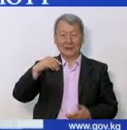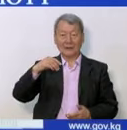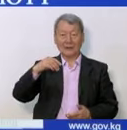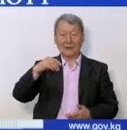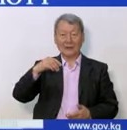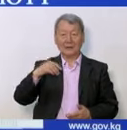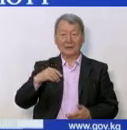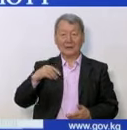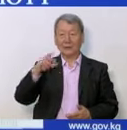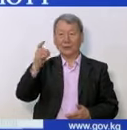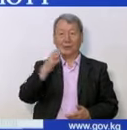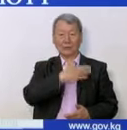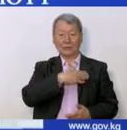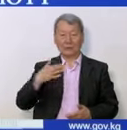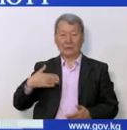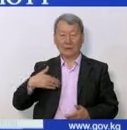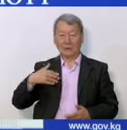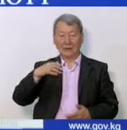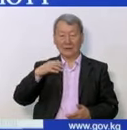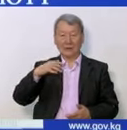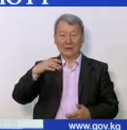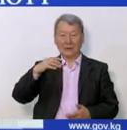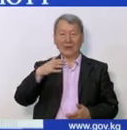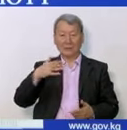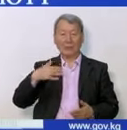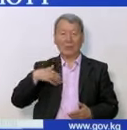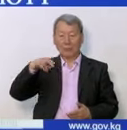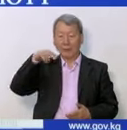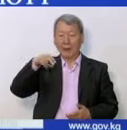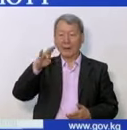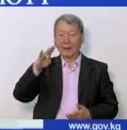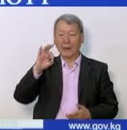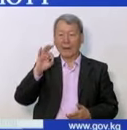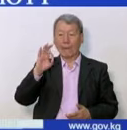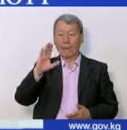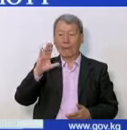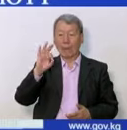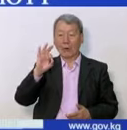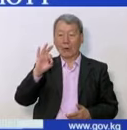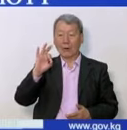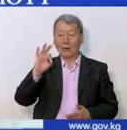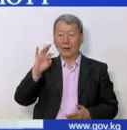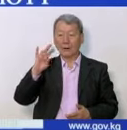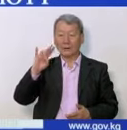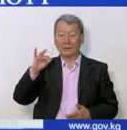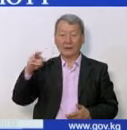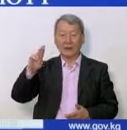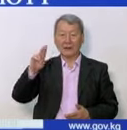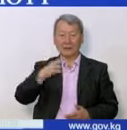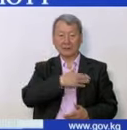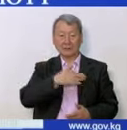Двухсторонняя полисегментарная пневмония у него выявлена. И